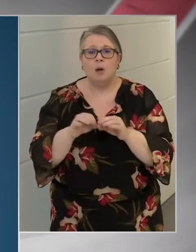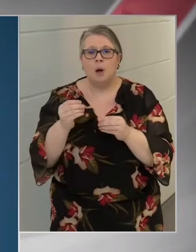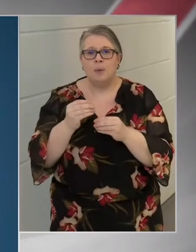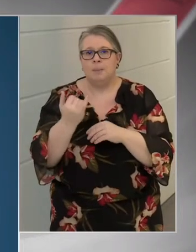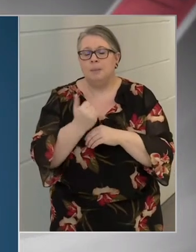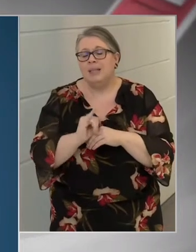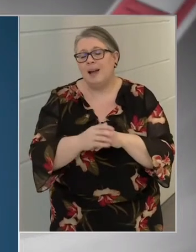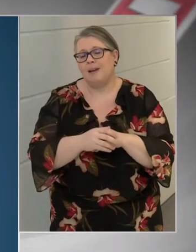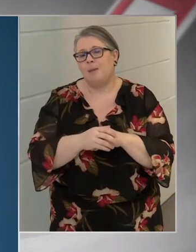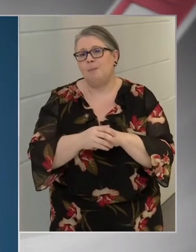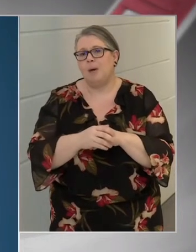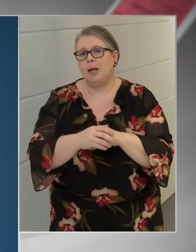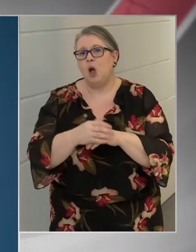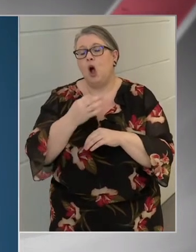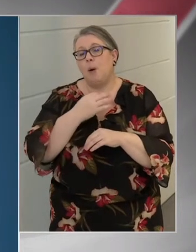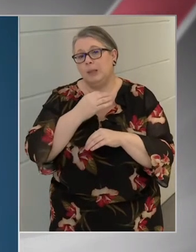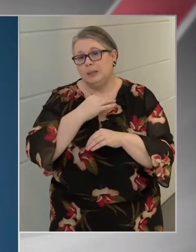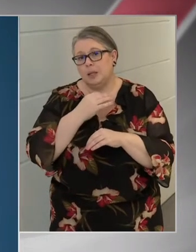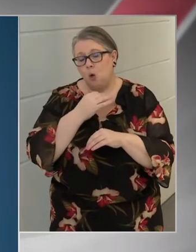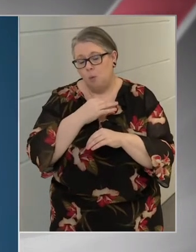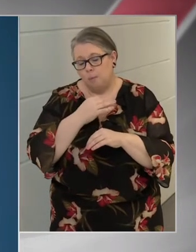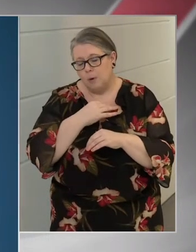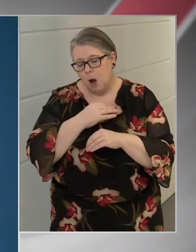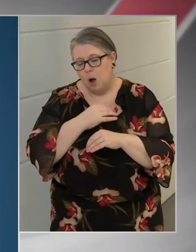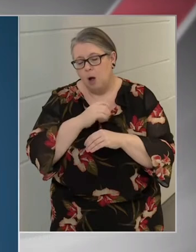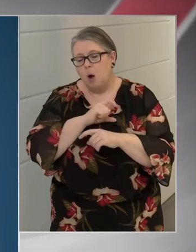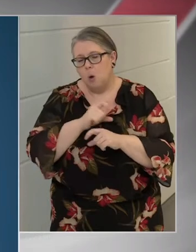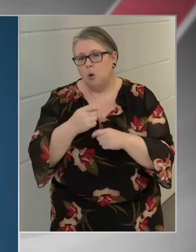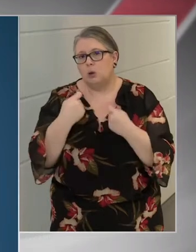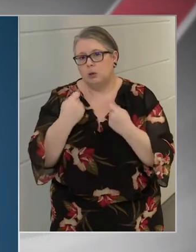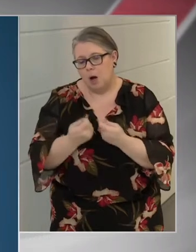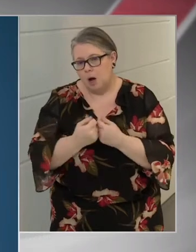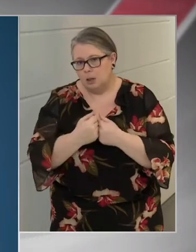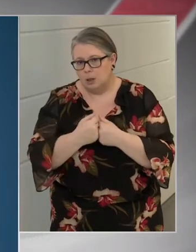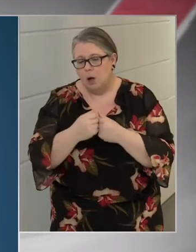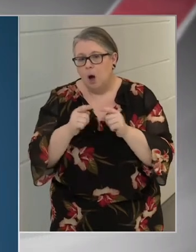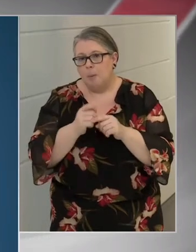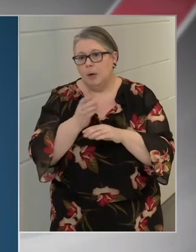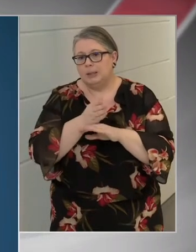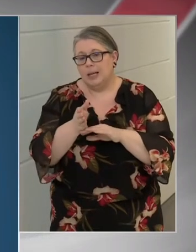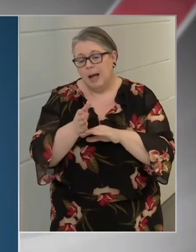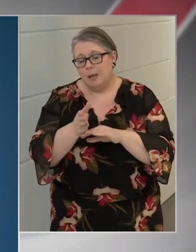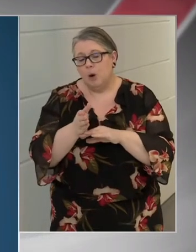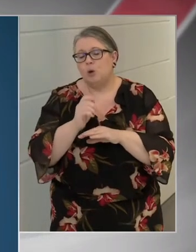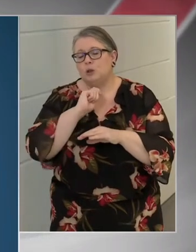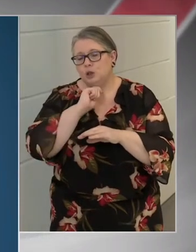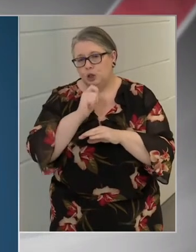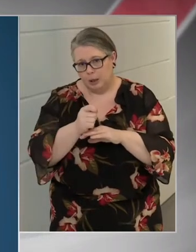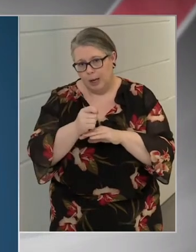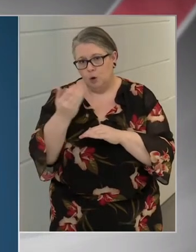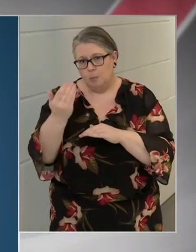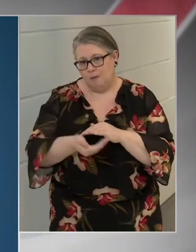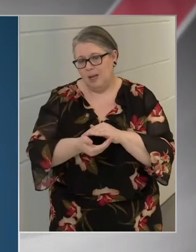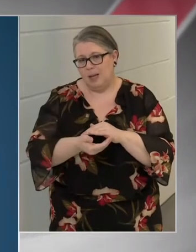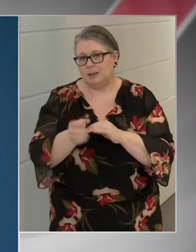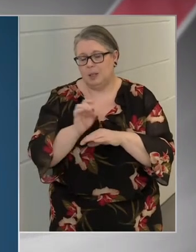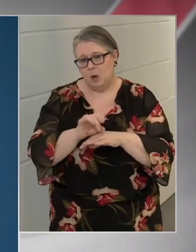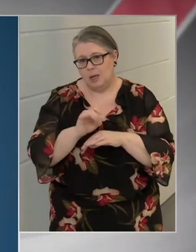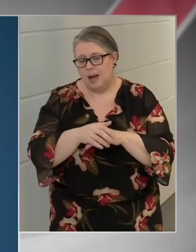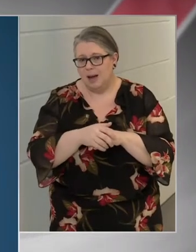mindenképpen a bizalomkeltő, és abba az irányba, hogy ki fogunk lábolni ebből a járványból.